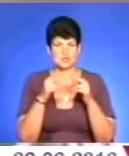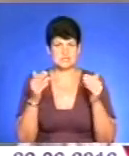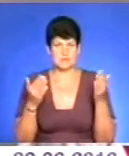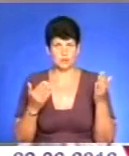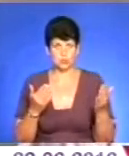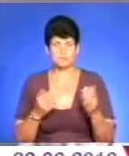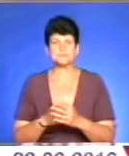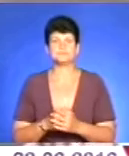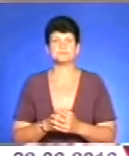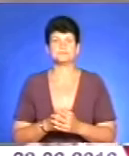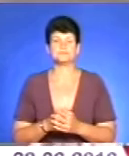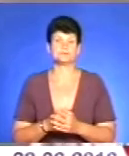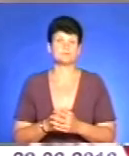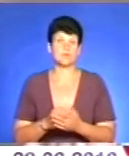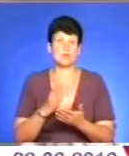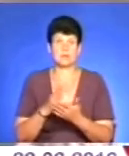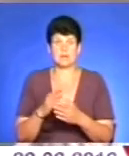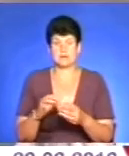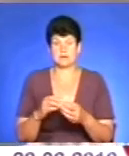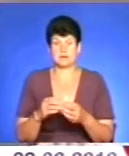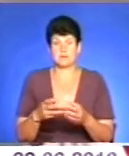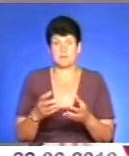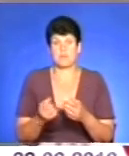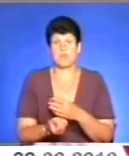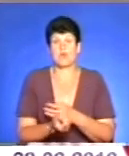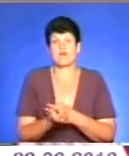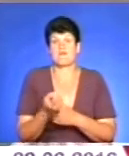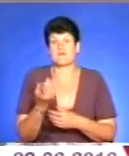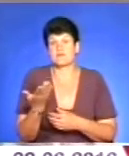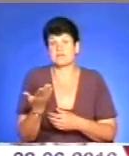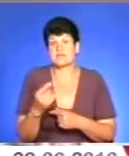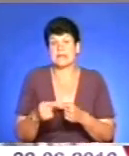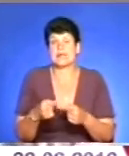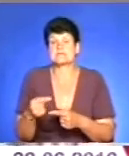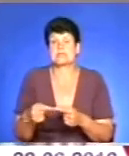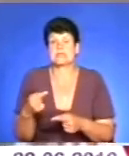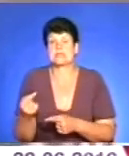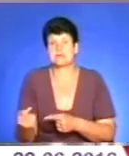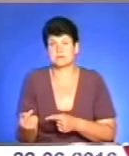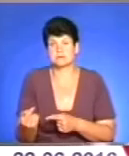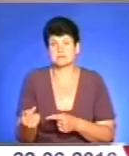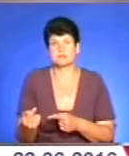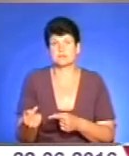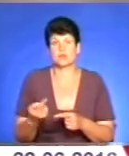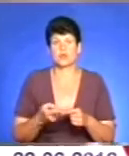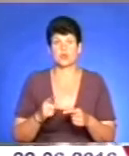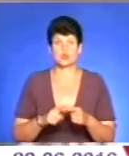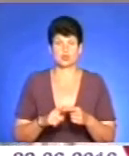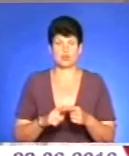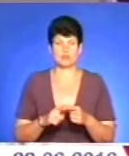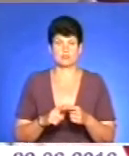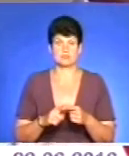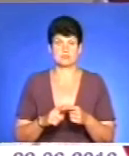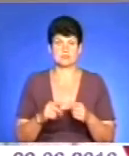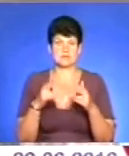зіткнулися з наступним, що появився наслідник цього замку. А